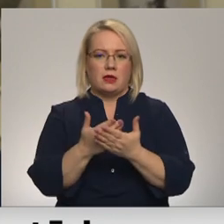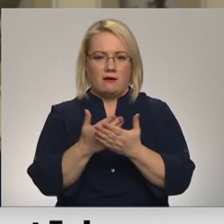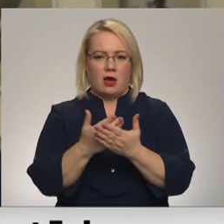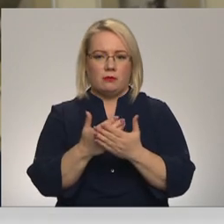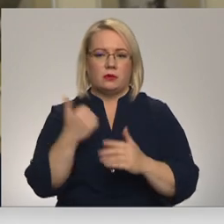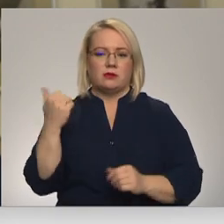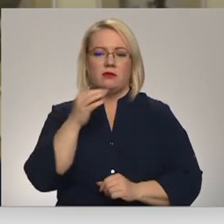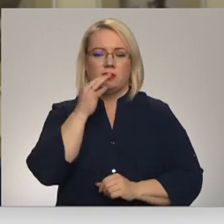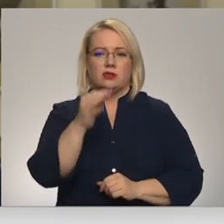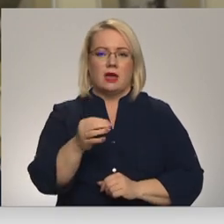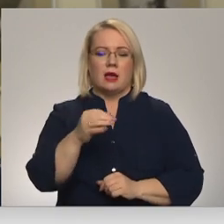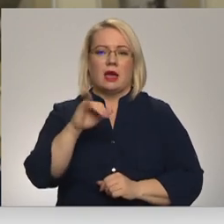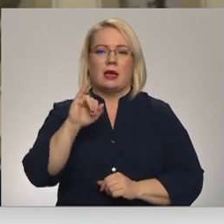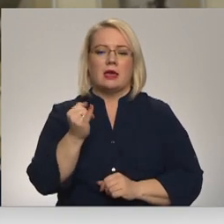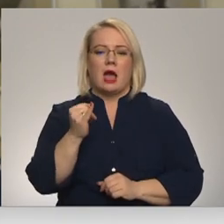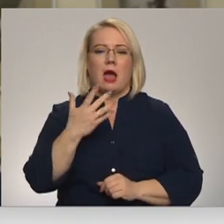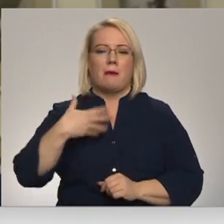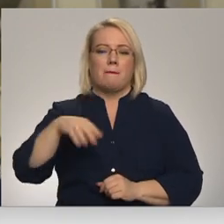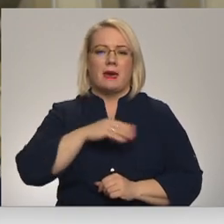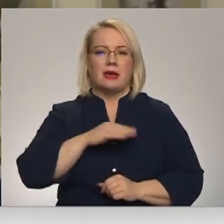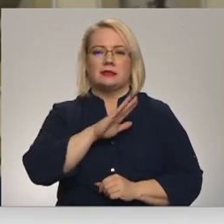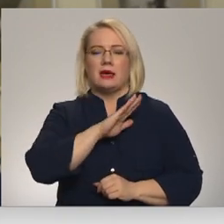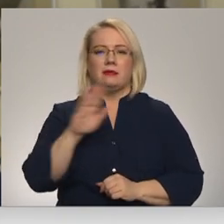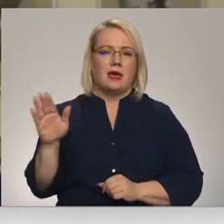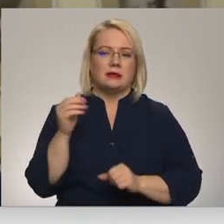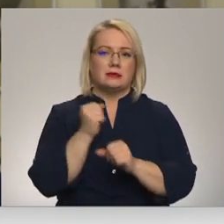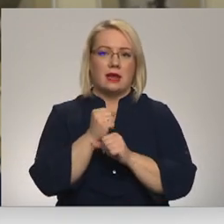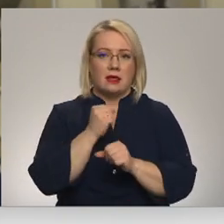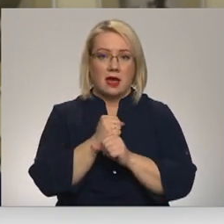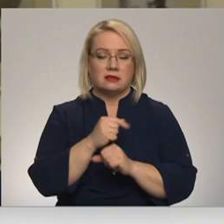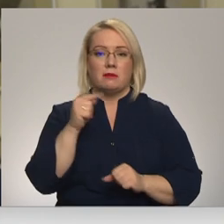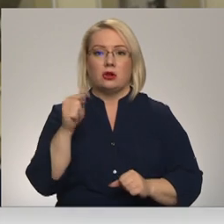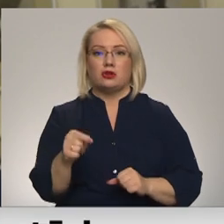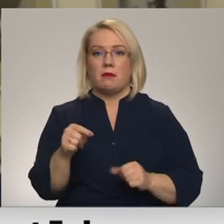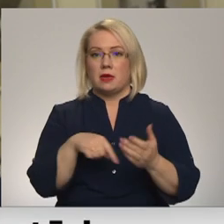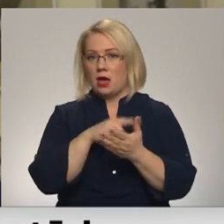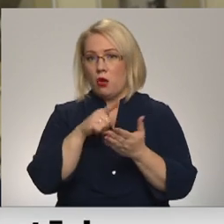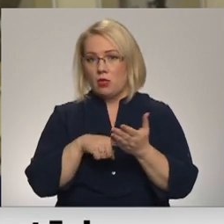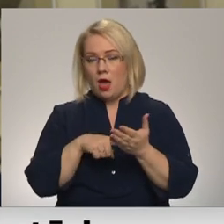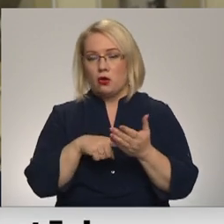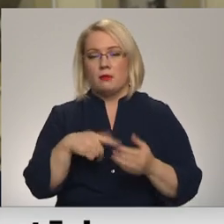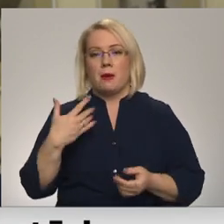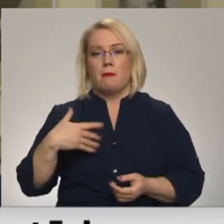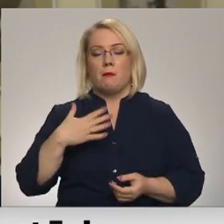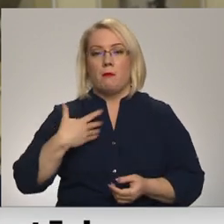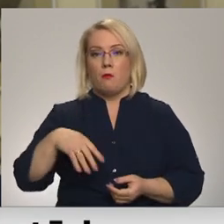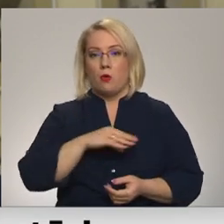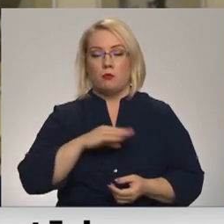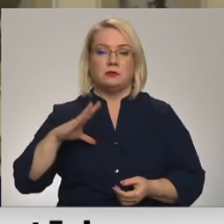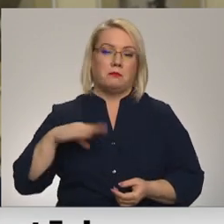nestrādāsim tagad ar šiem jautājumiem, mums pēc